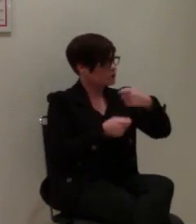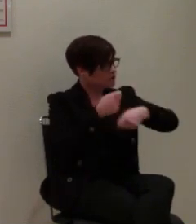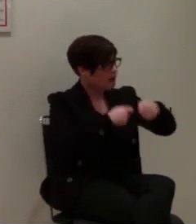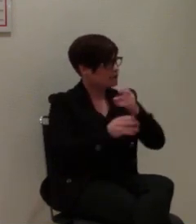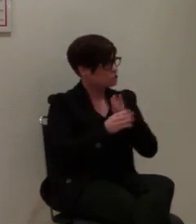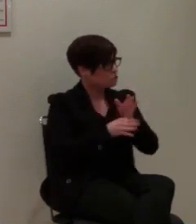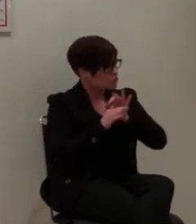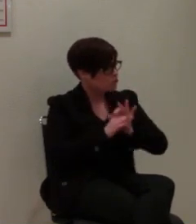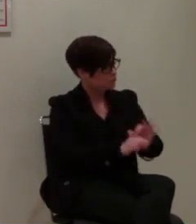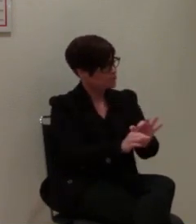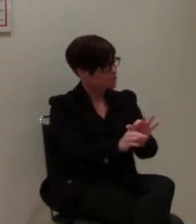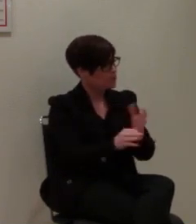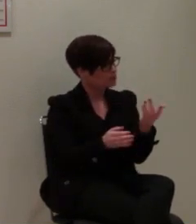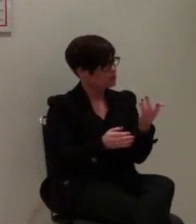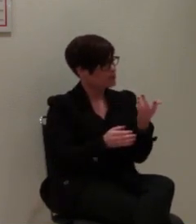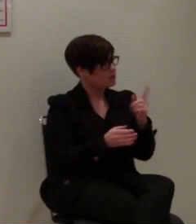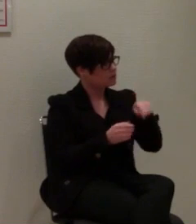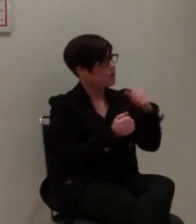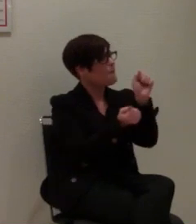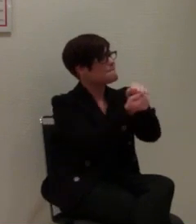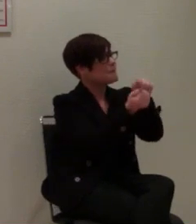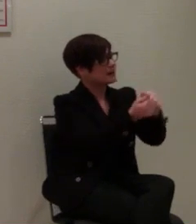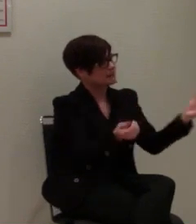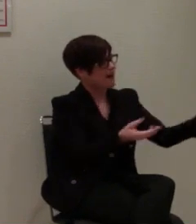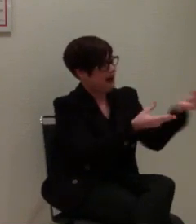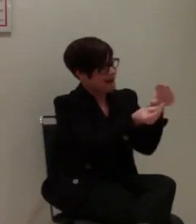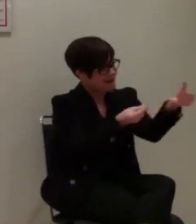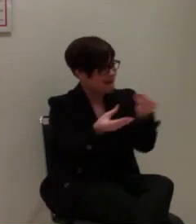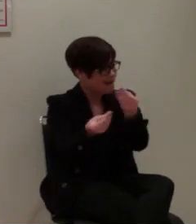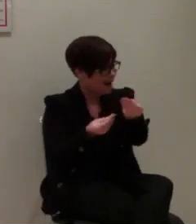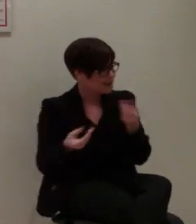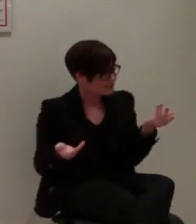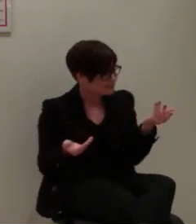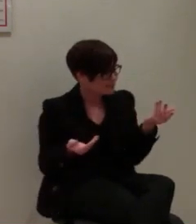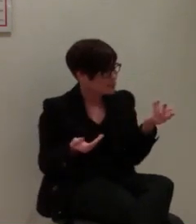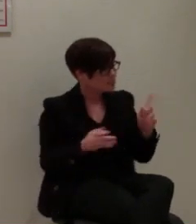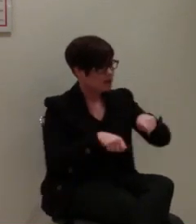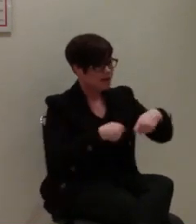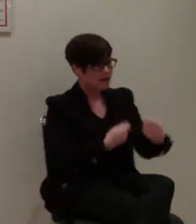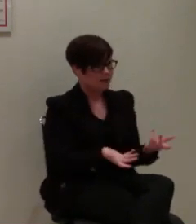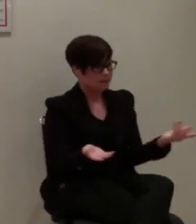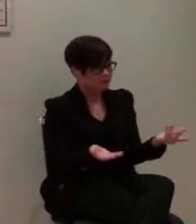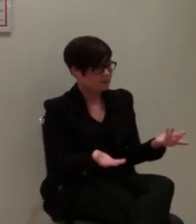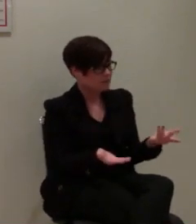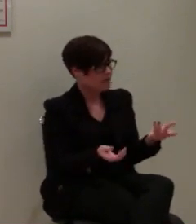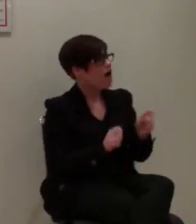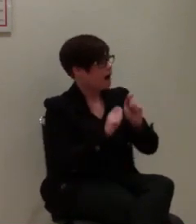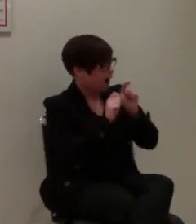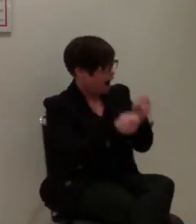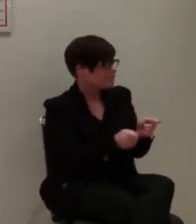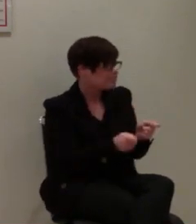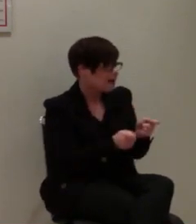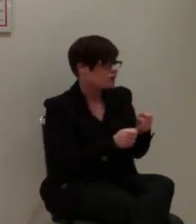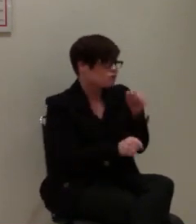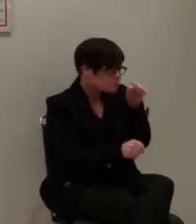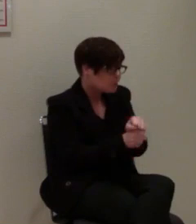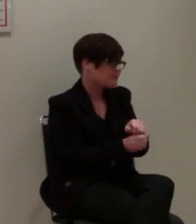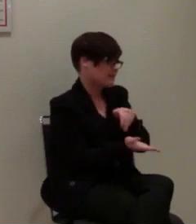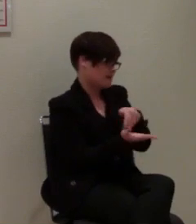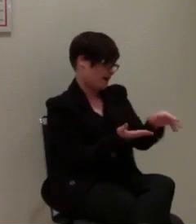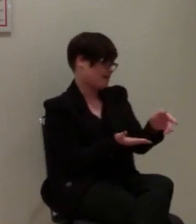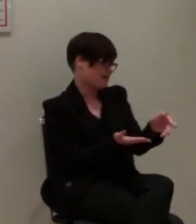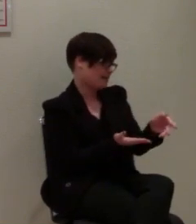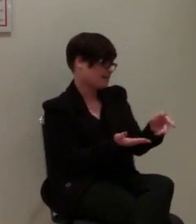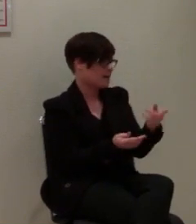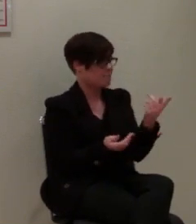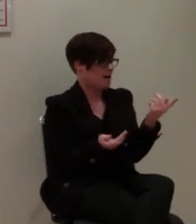dazu auch erstmals die Presse eingeladen. Das Ergebnis war, dass dann der Antrag zwar abgelehnt werden musste, aber